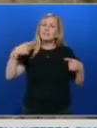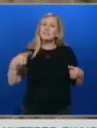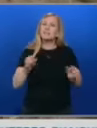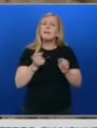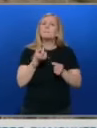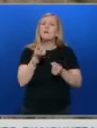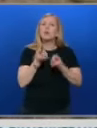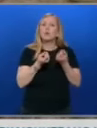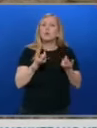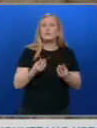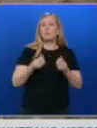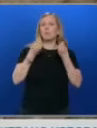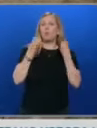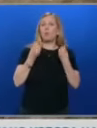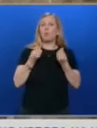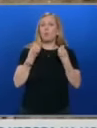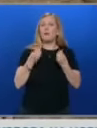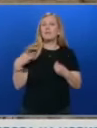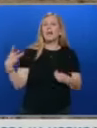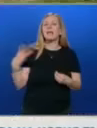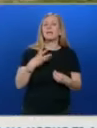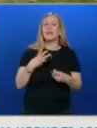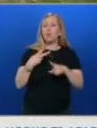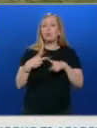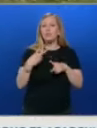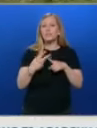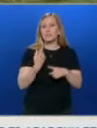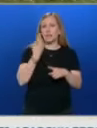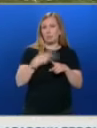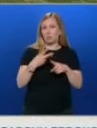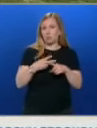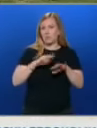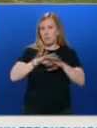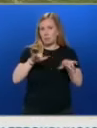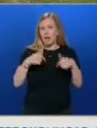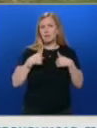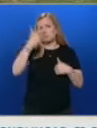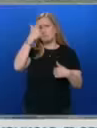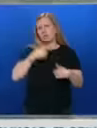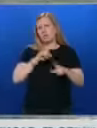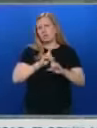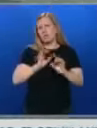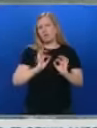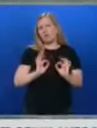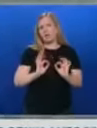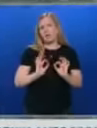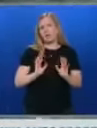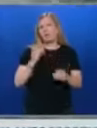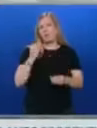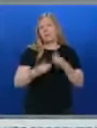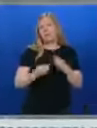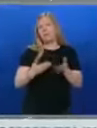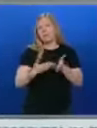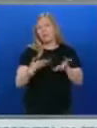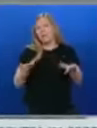силен ефект самоочистването на морето, така както и при реките. Така че аз лично не очаквам някакви проблеми, но за това се вземат